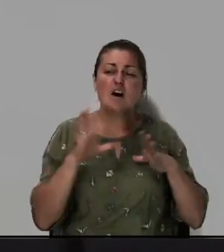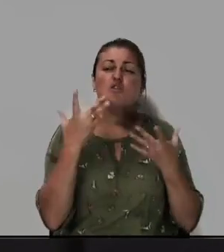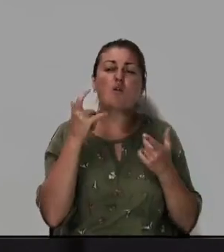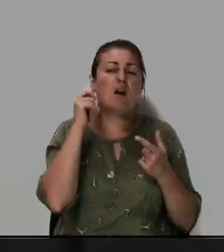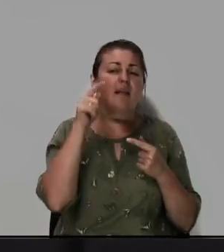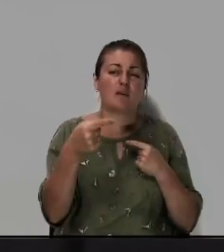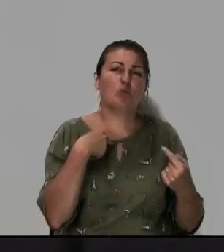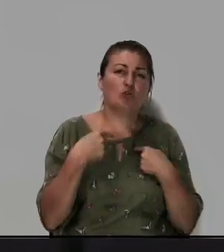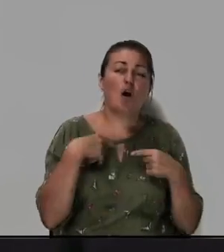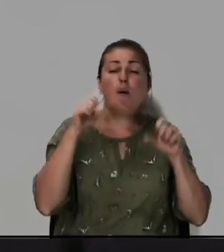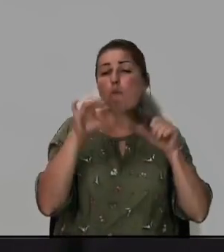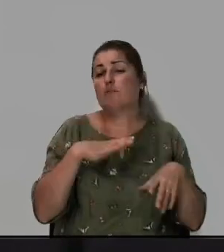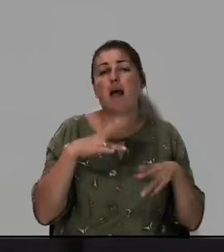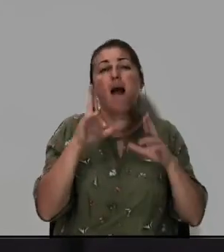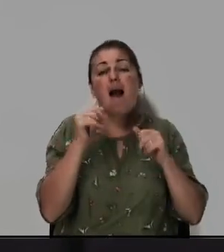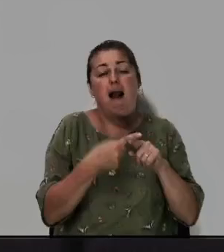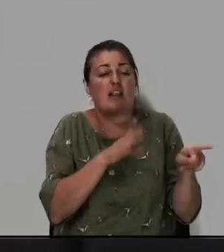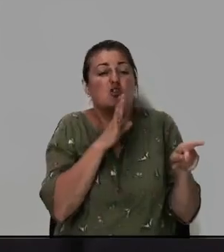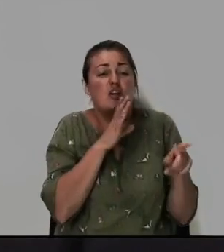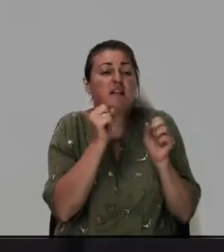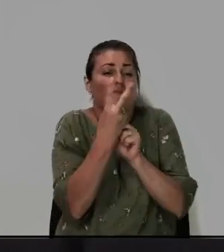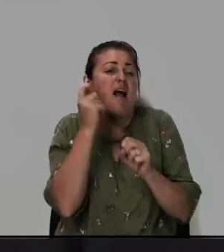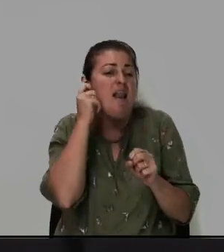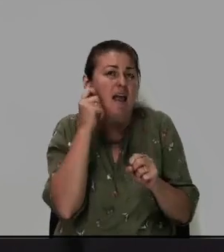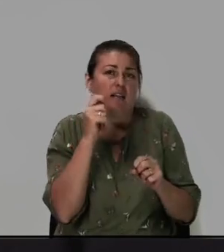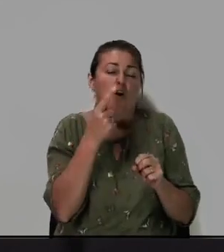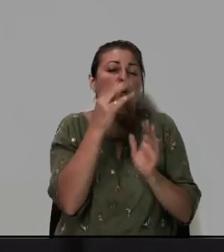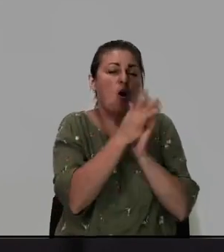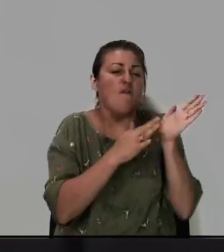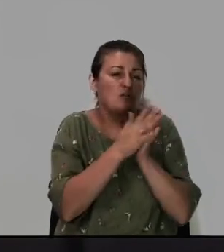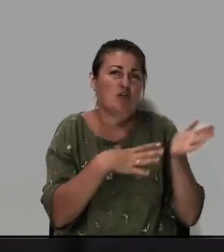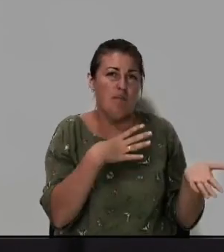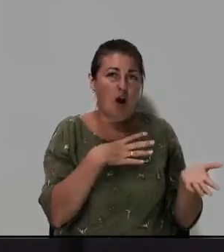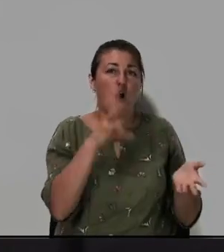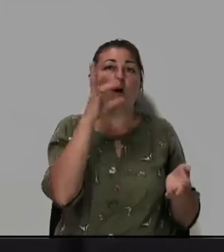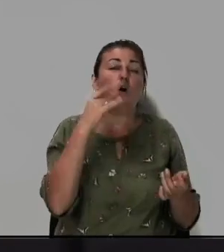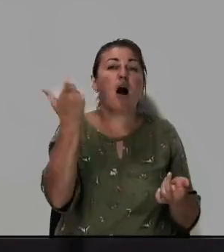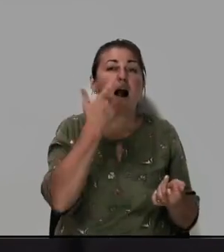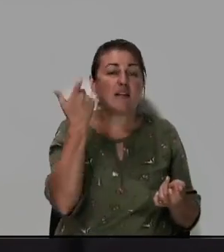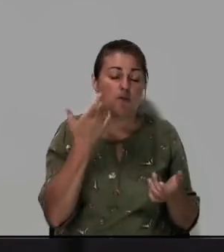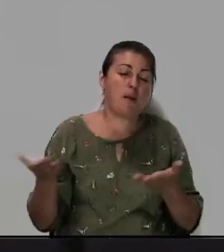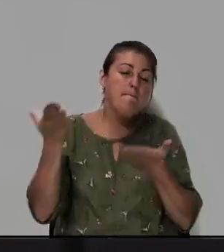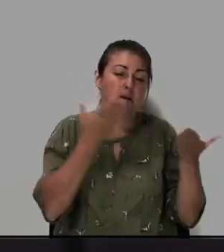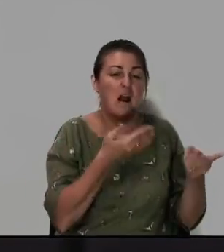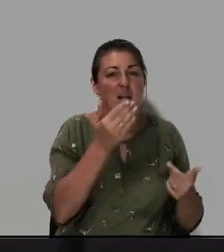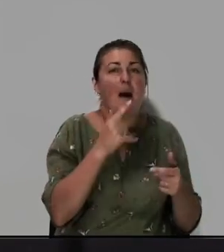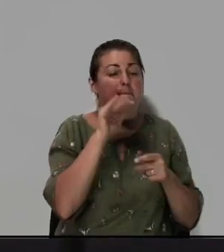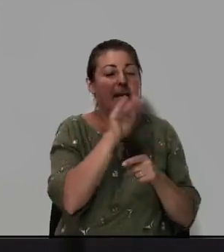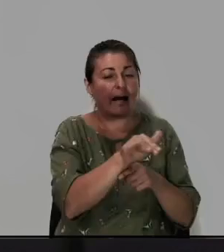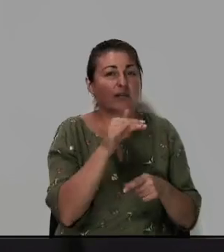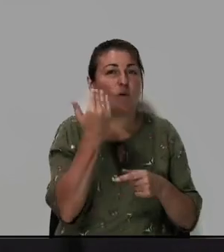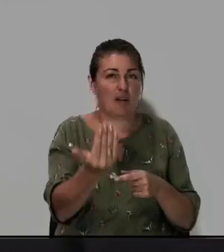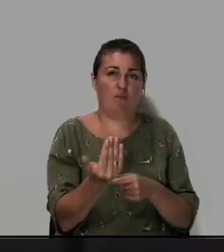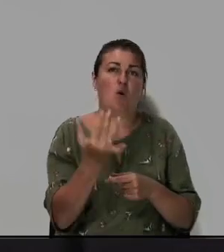лет ты мучился. Может быть, как эта женщина, 12 лет кровотечения мучилась. Но Господь приглашает тебя прикоснуться к Нему.